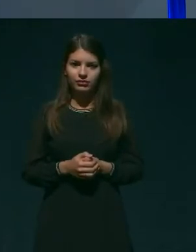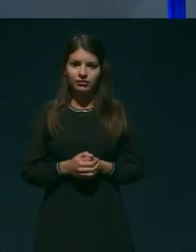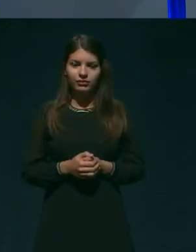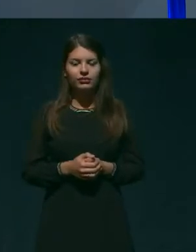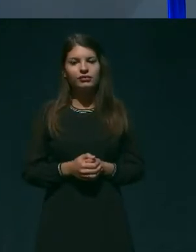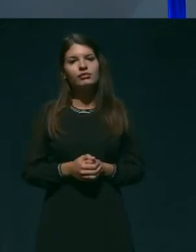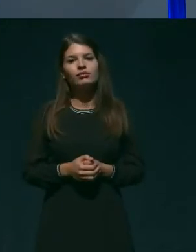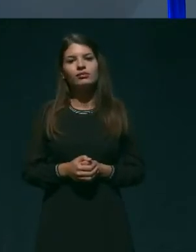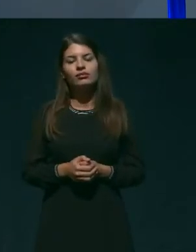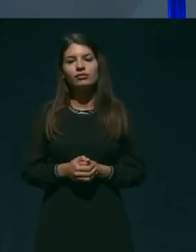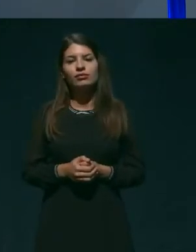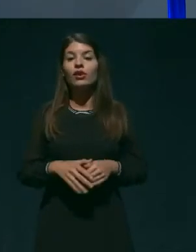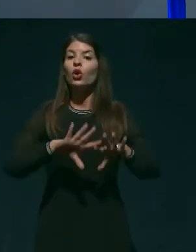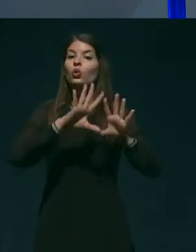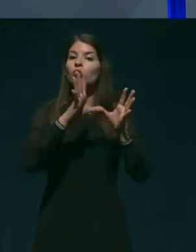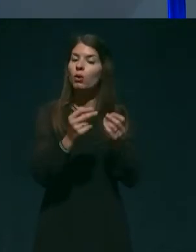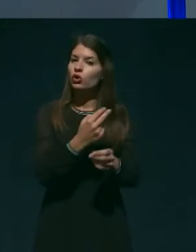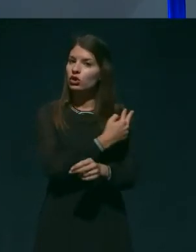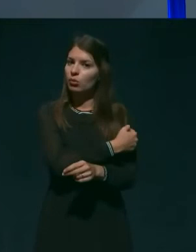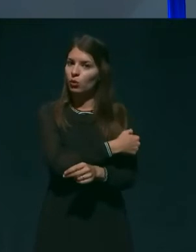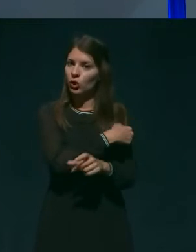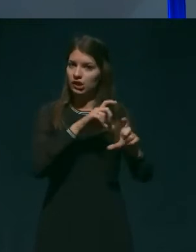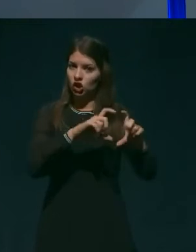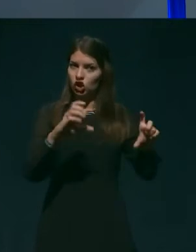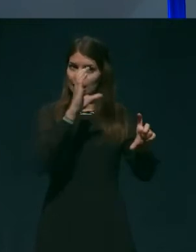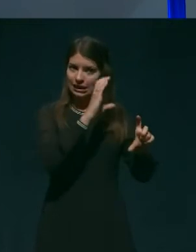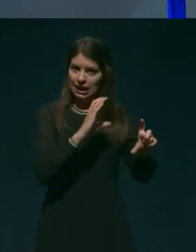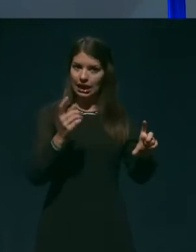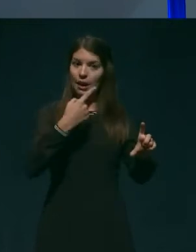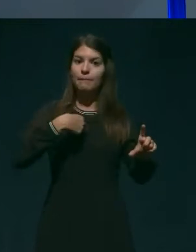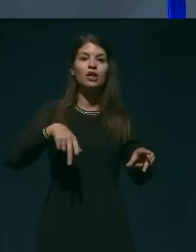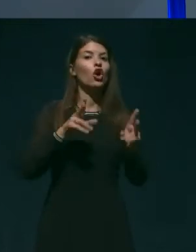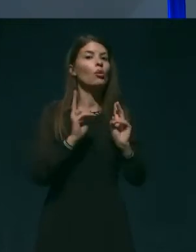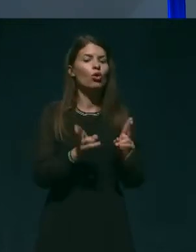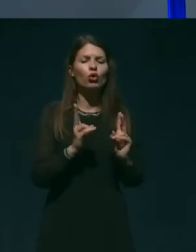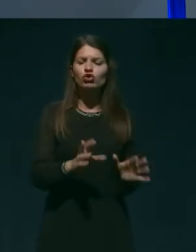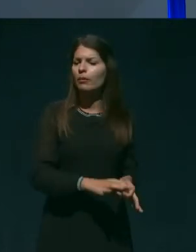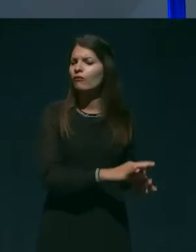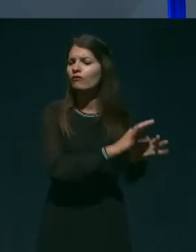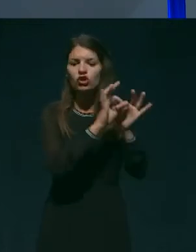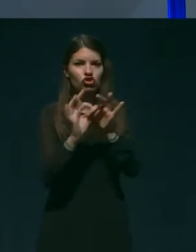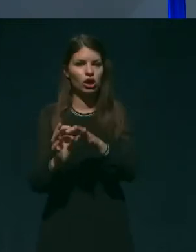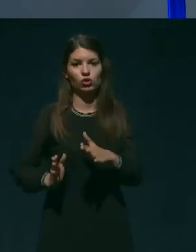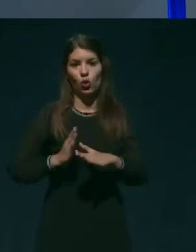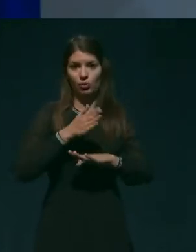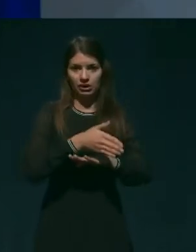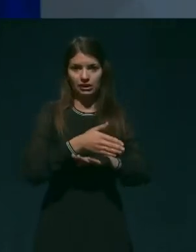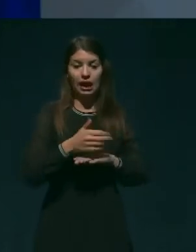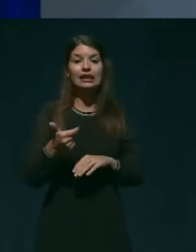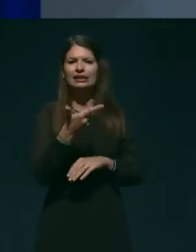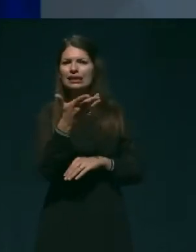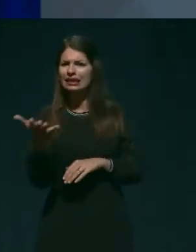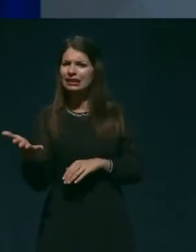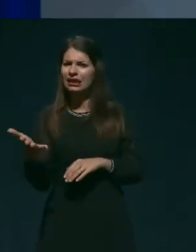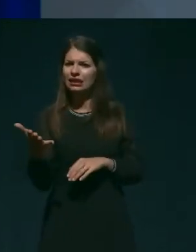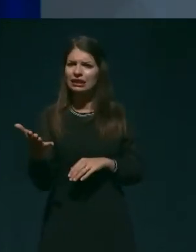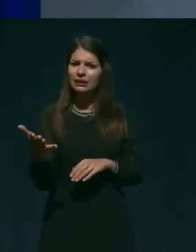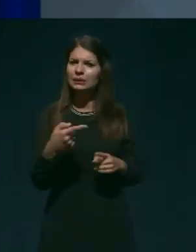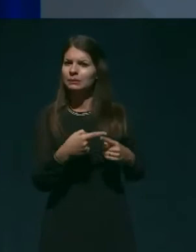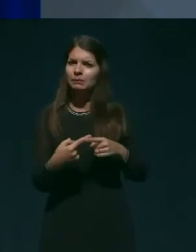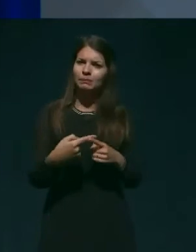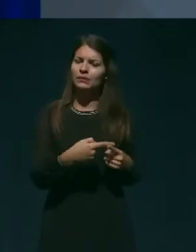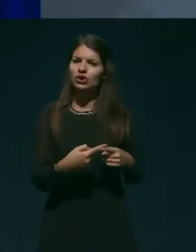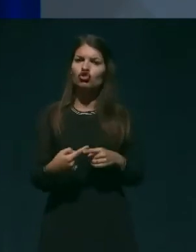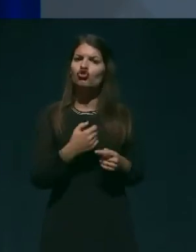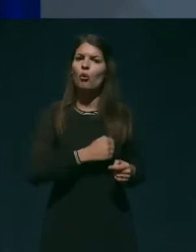V splošni bolnišnici celje omogočamo obiske včas, tudi času epidemije za tiste, ki so bili kritično bovni, tiste, ki